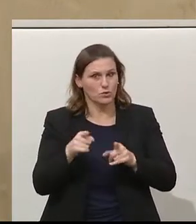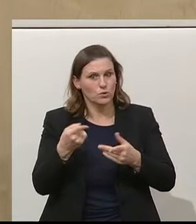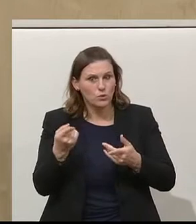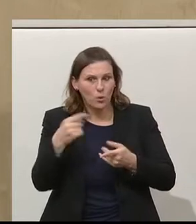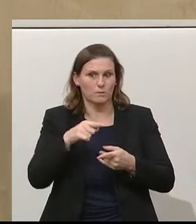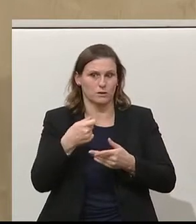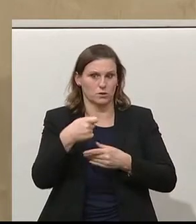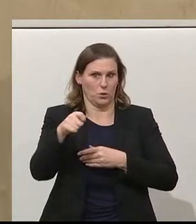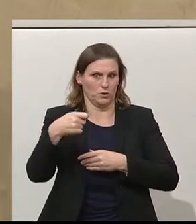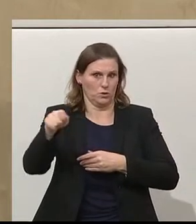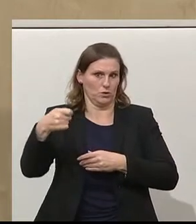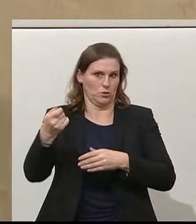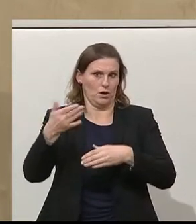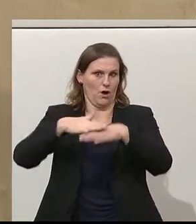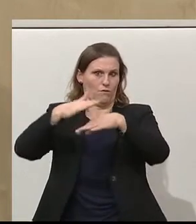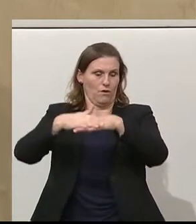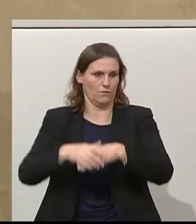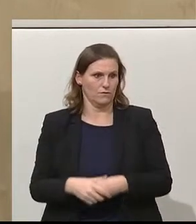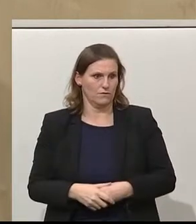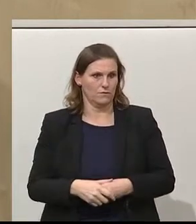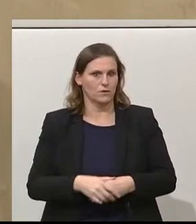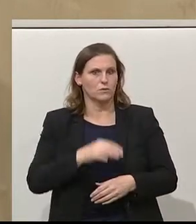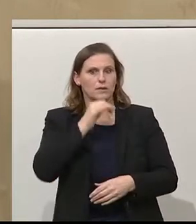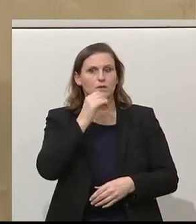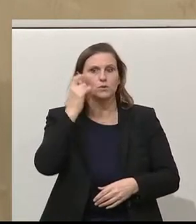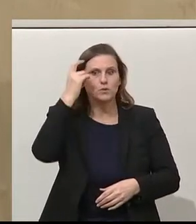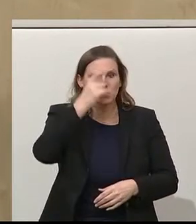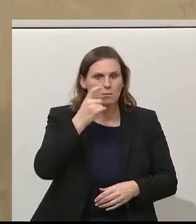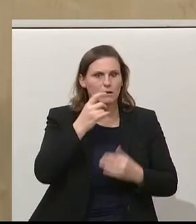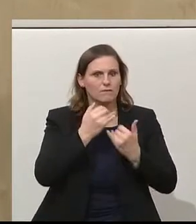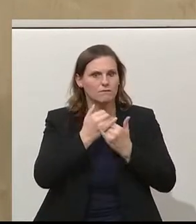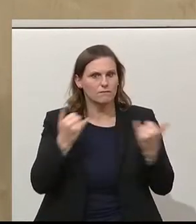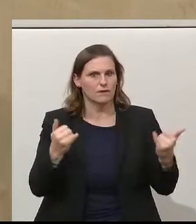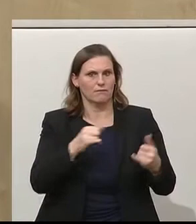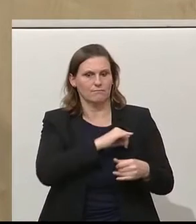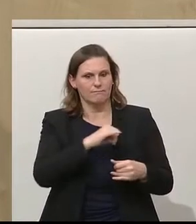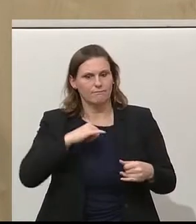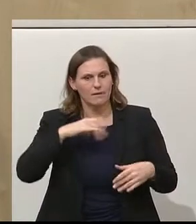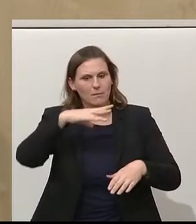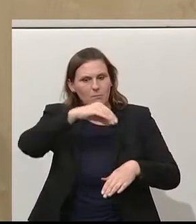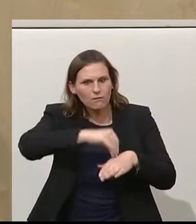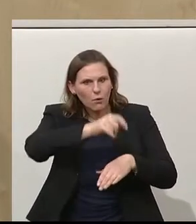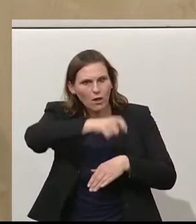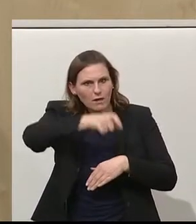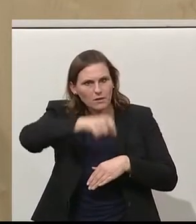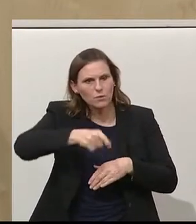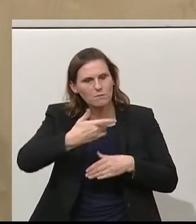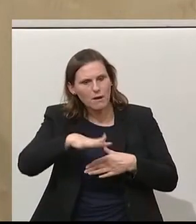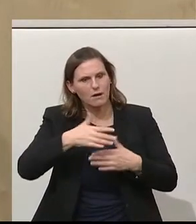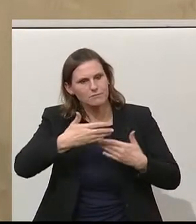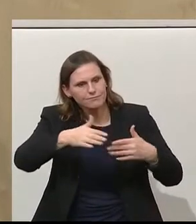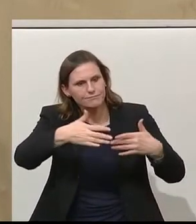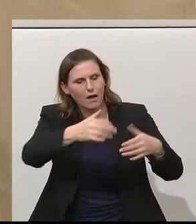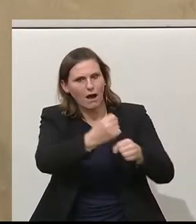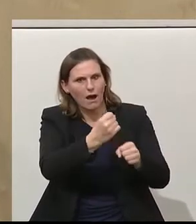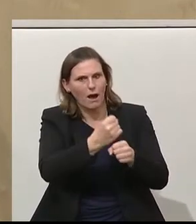wird. Aber stattdessen, statt dass Sie sich kümmern darum, dass Sie unsere eigene Bevölkerung wieder vermehrt in den Arbeitsprozess finden, Sie